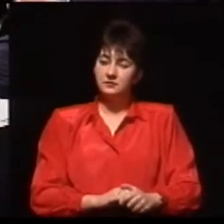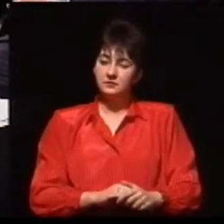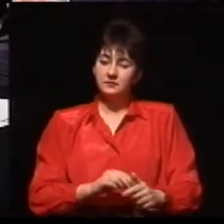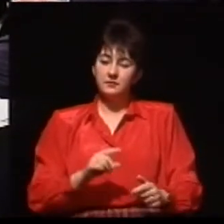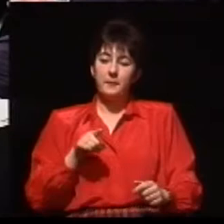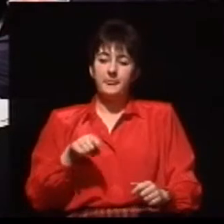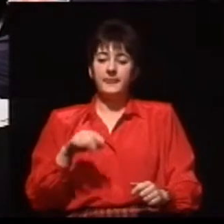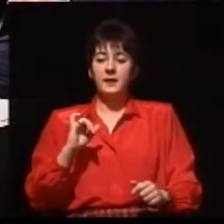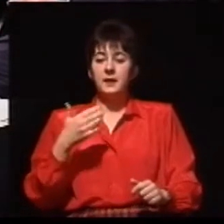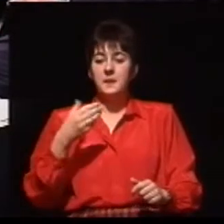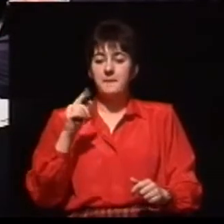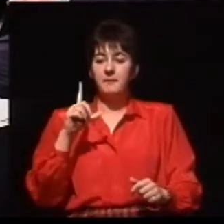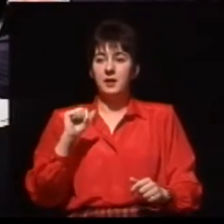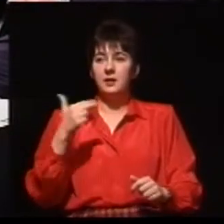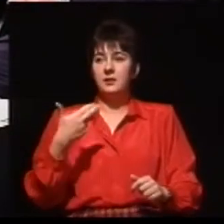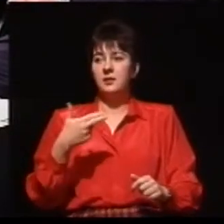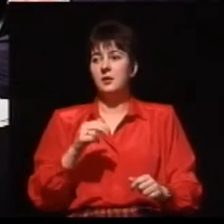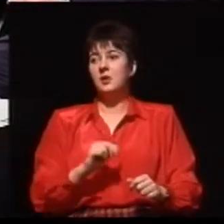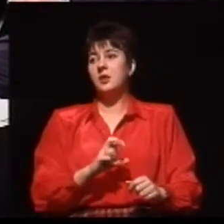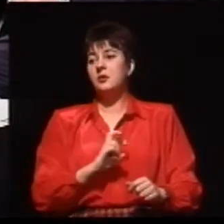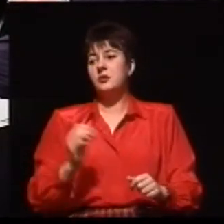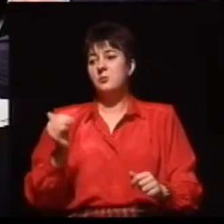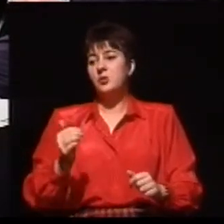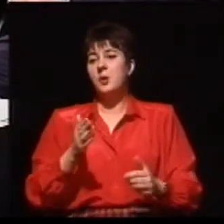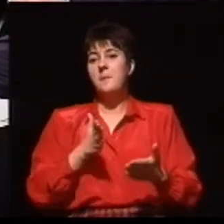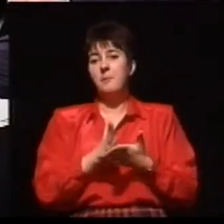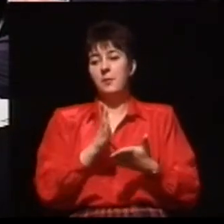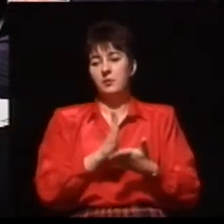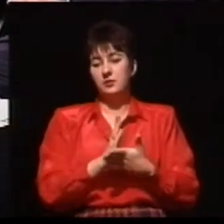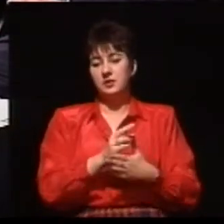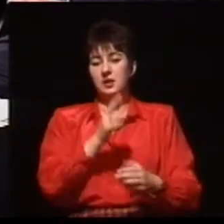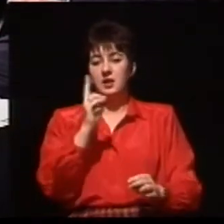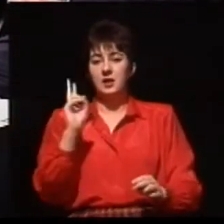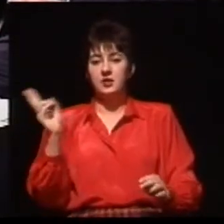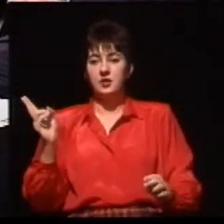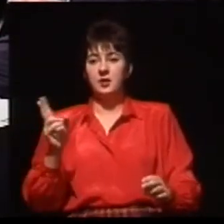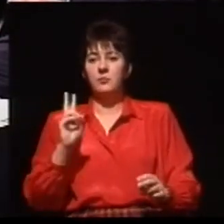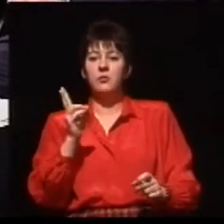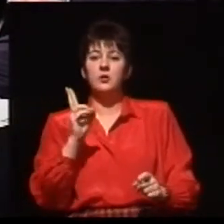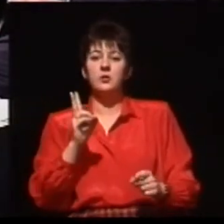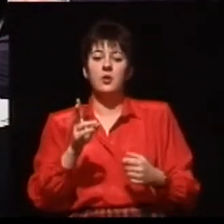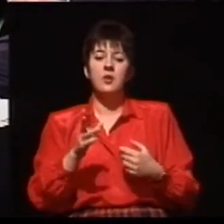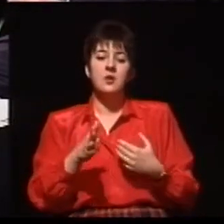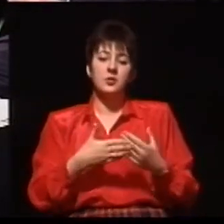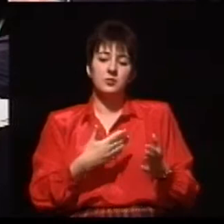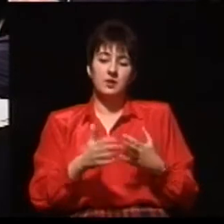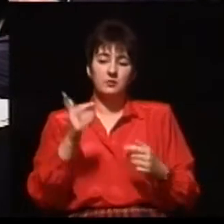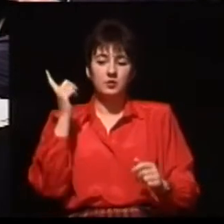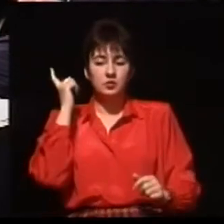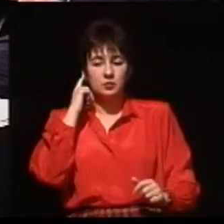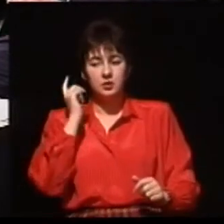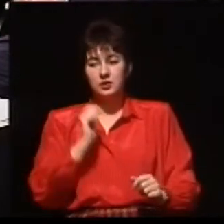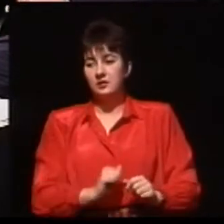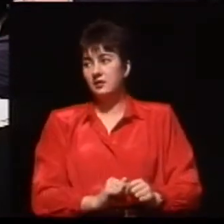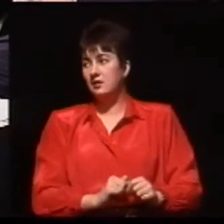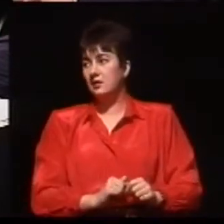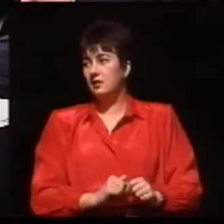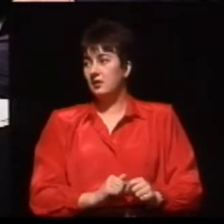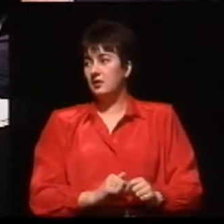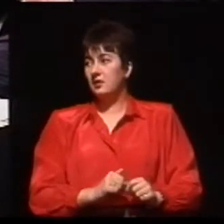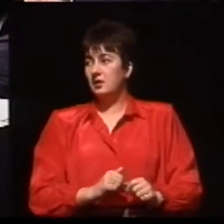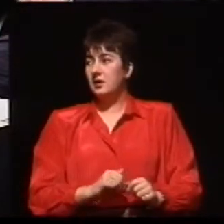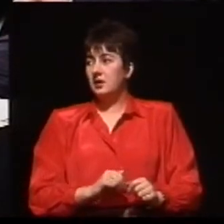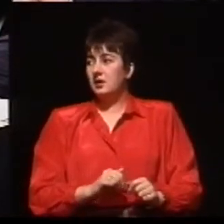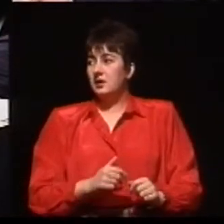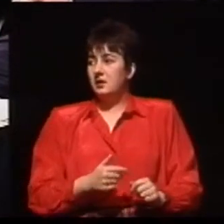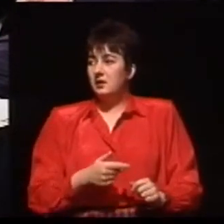pomoże każdemu? Czy każdy głęboko niesłyszący może odzyskać słuch dzięki tej protezie? Implant ślimakowy